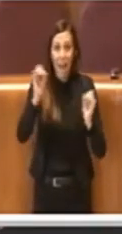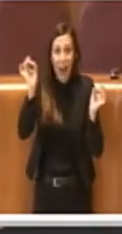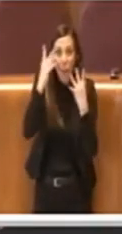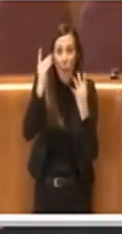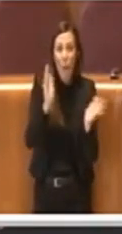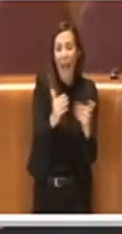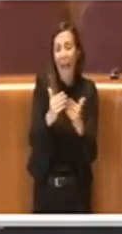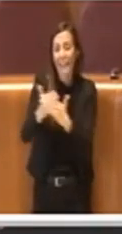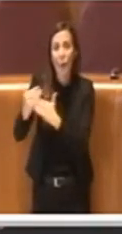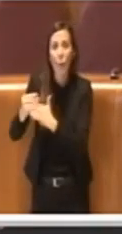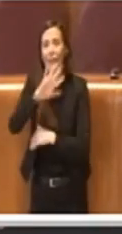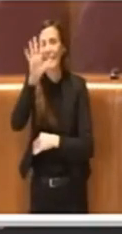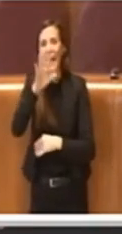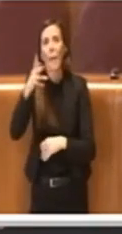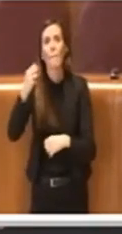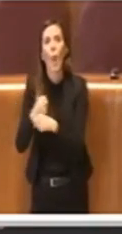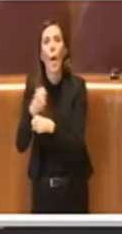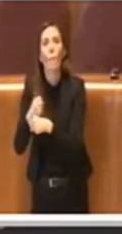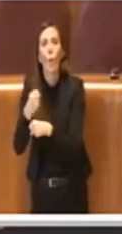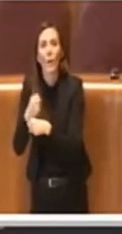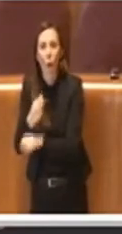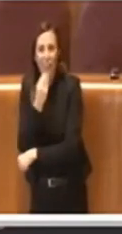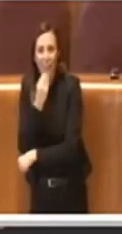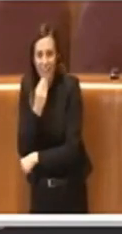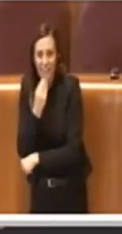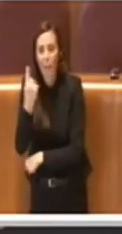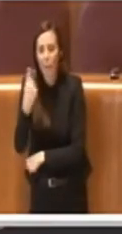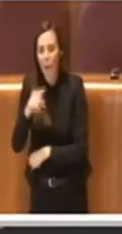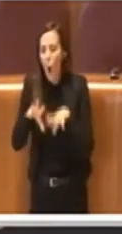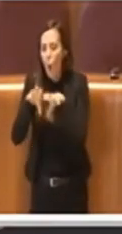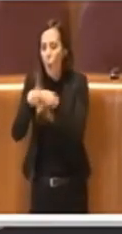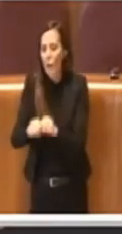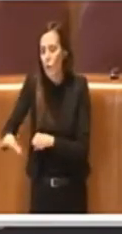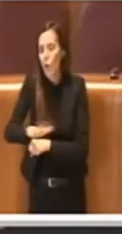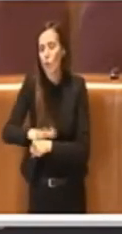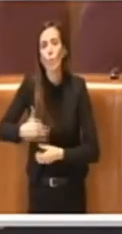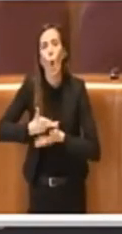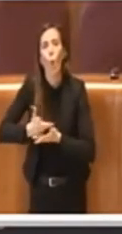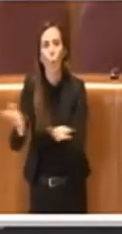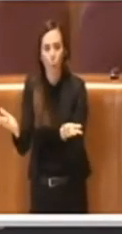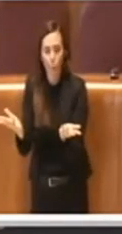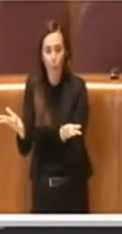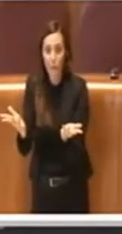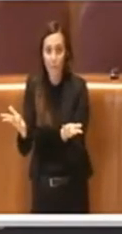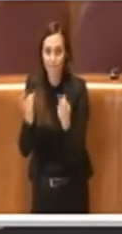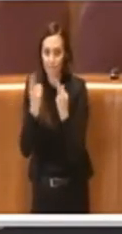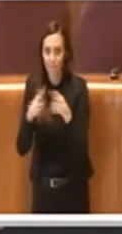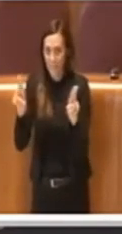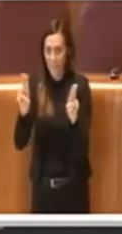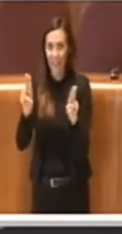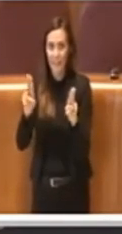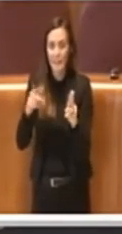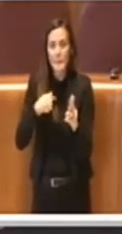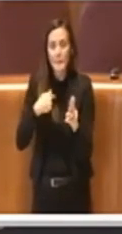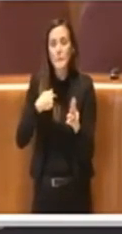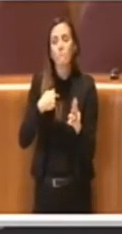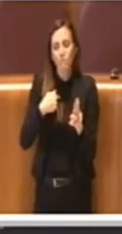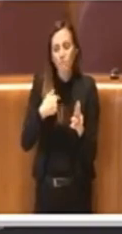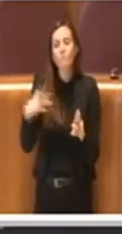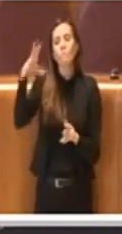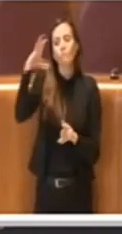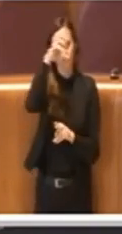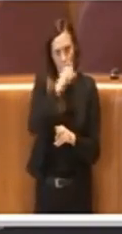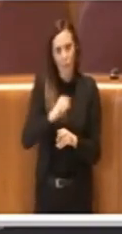di avere occupazione di suolo pubblico, abbiamo recepito l'indicazione degli uffici